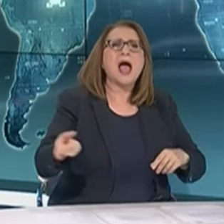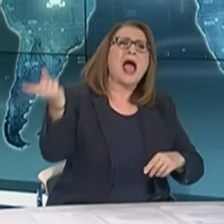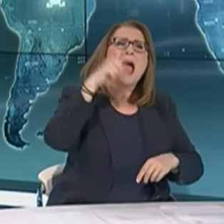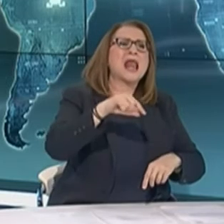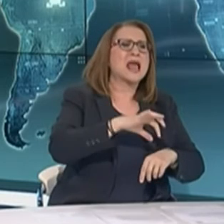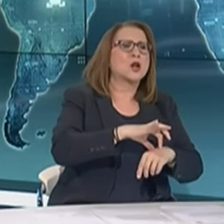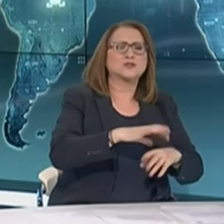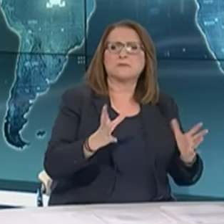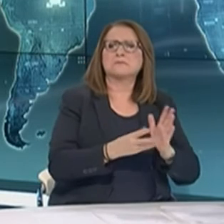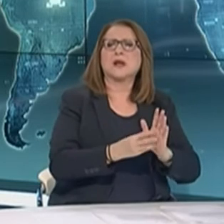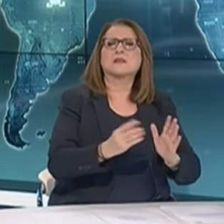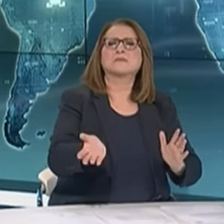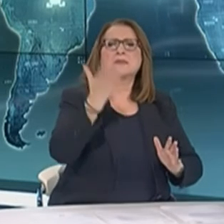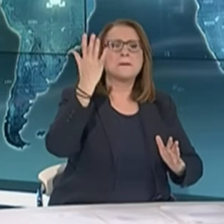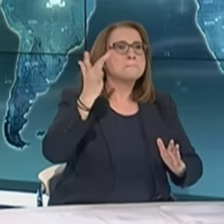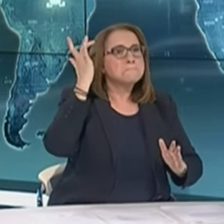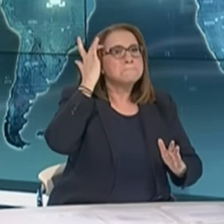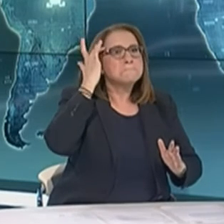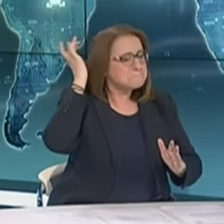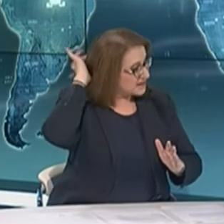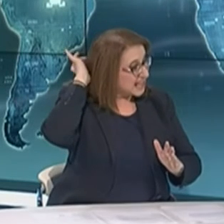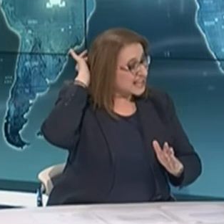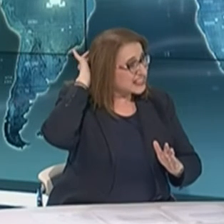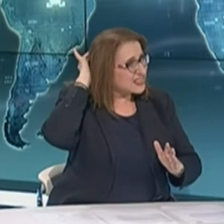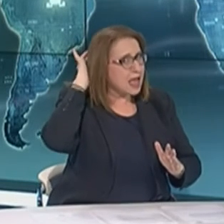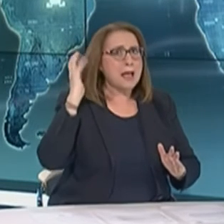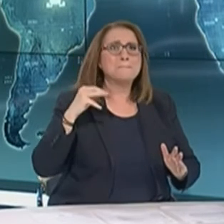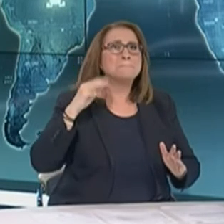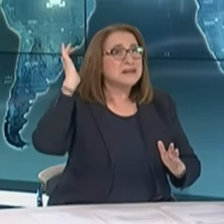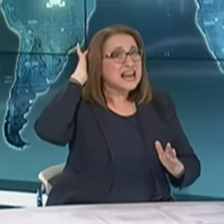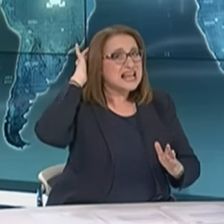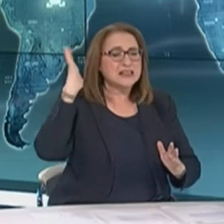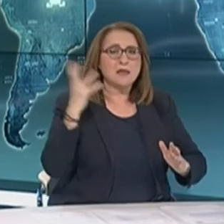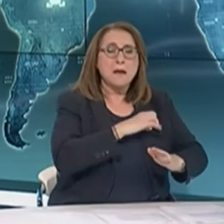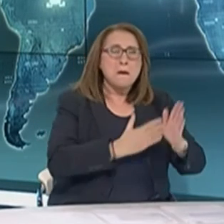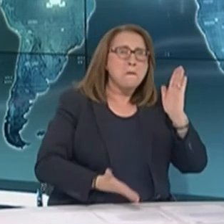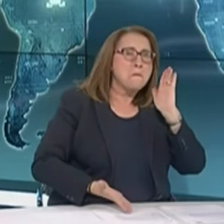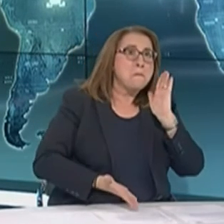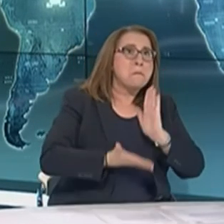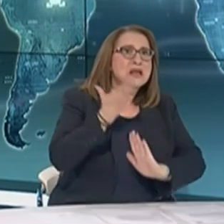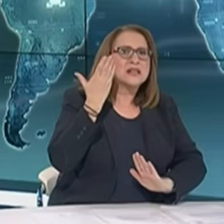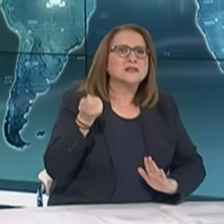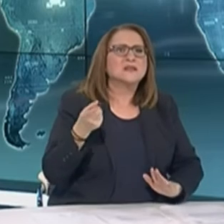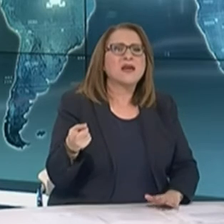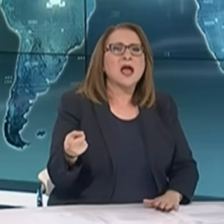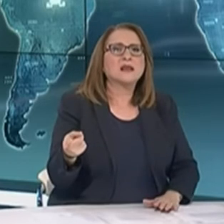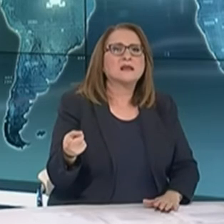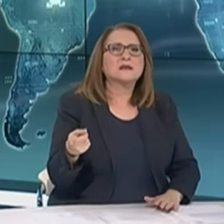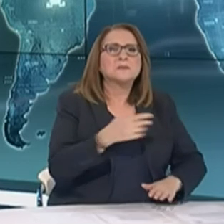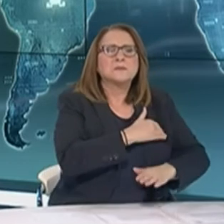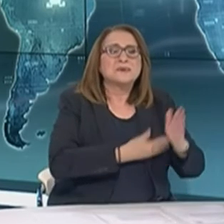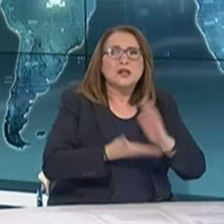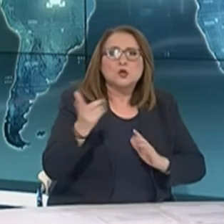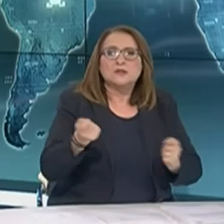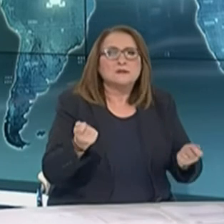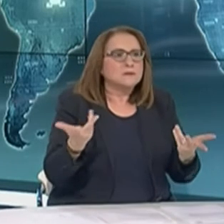νοσήματα. Παράδειγμα μια μενικίτητα σε κάποιο περίπου εμφανίζει πολύ ψηλοπυρετό. Πώς θα καλυφθεί αυτό το κερνό. Είναι πάρα πολύ σημαντικό